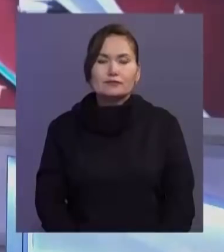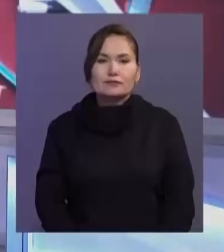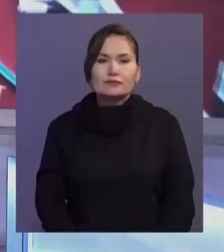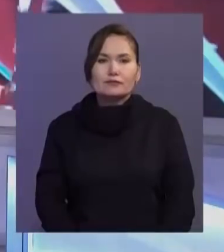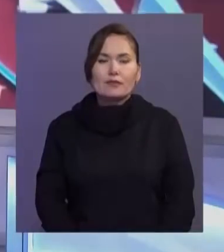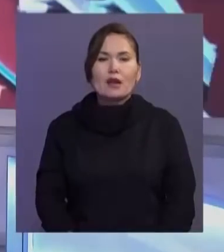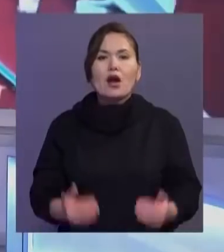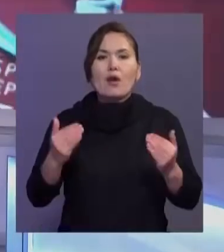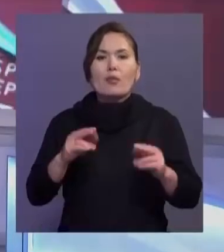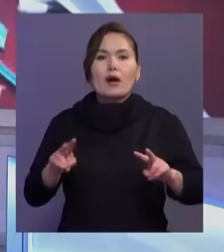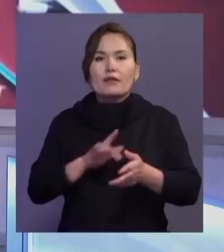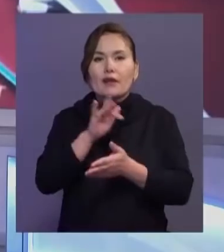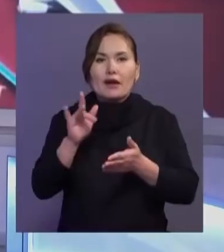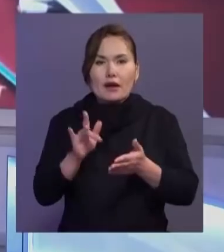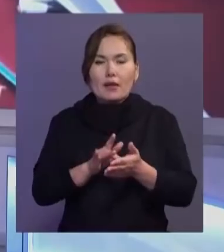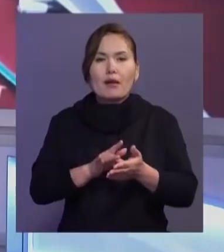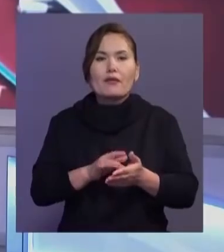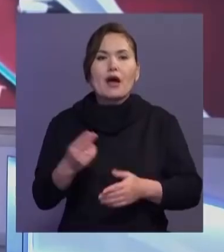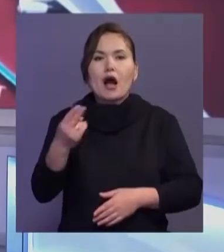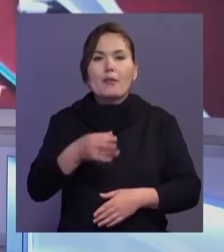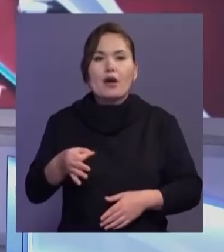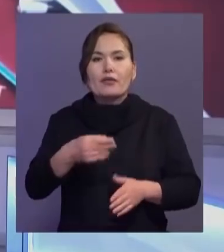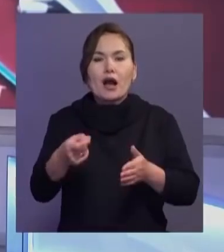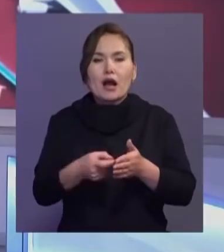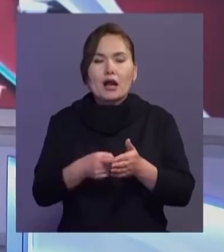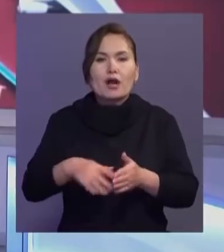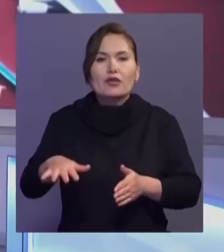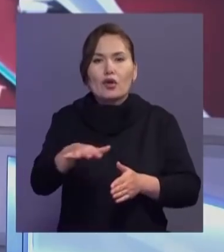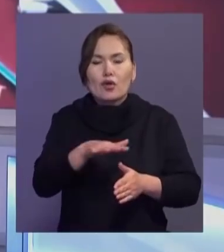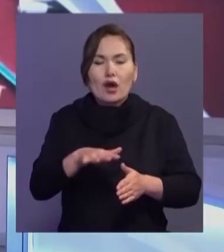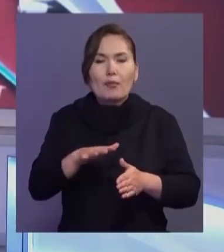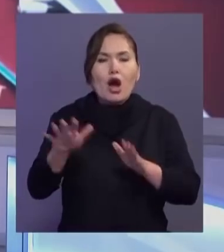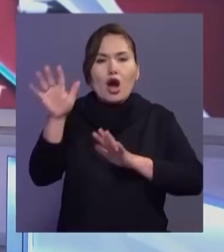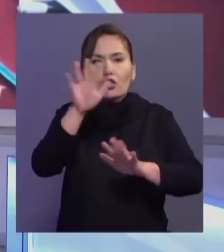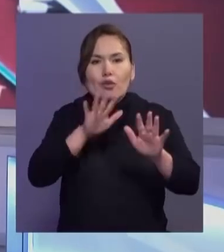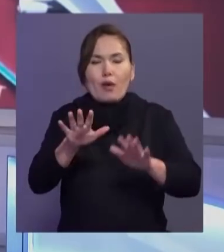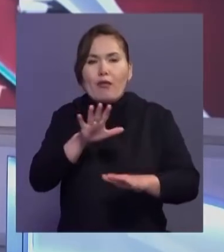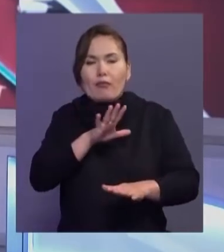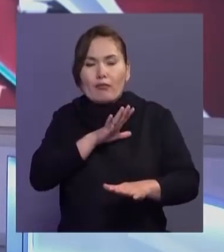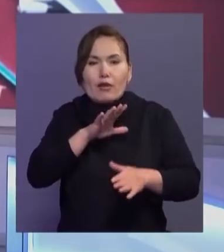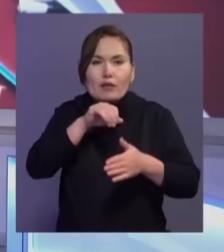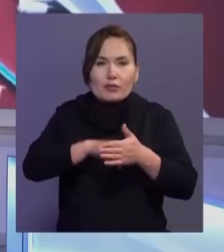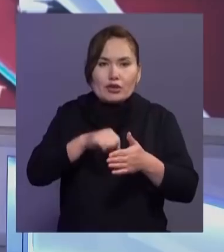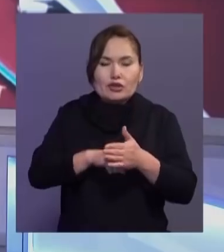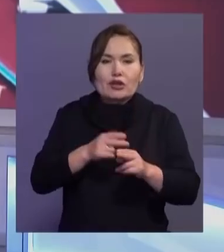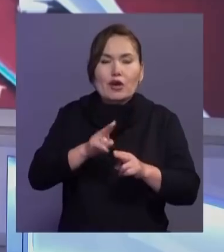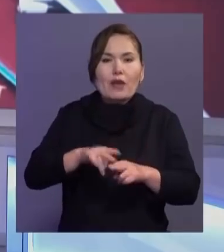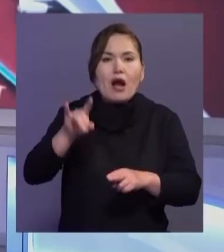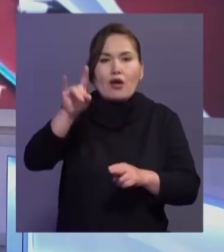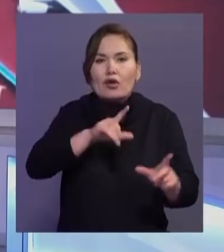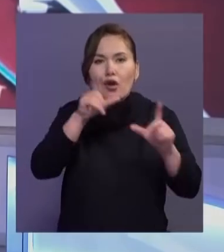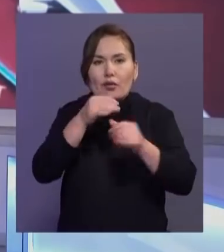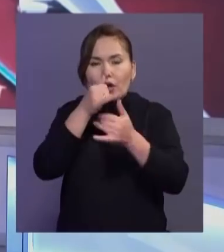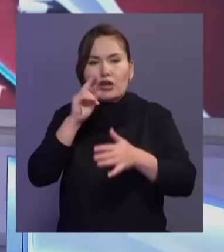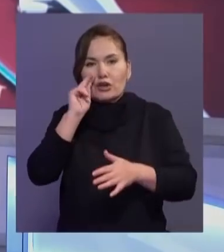Бүгін Нұрсултан ғалас мен Ақмола және қарағанды өңірін тұмаң басуы себепті бір ғатарәуі рейстердің қатынауын мезгілі өзгерді. Сөйтеп